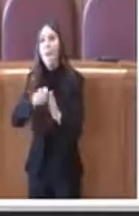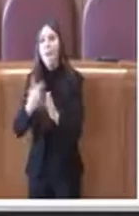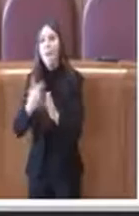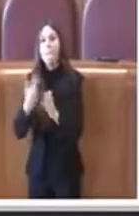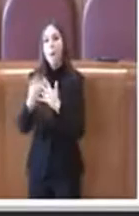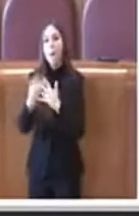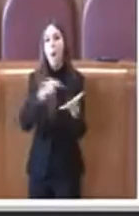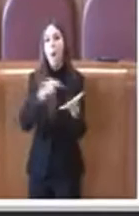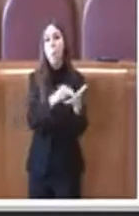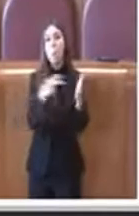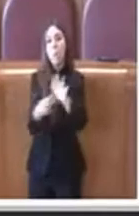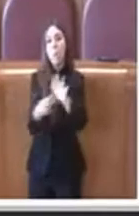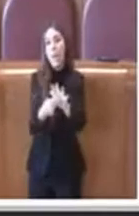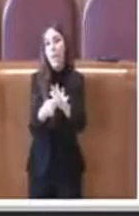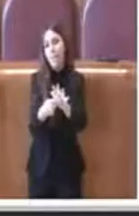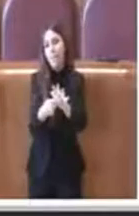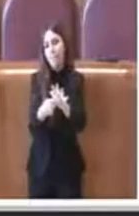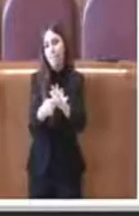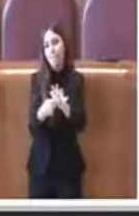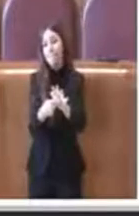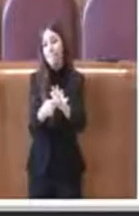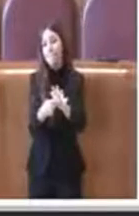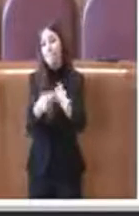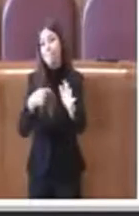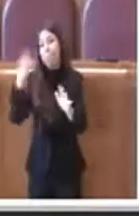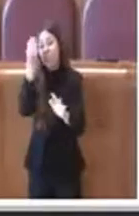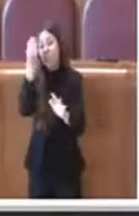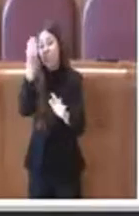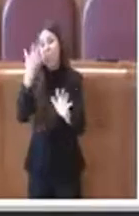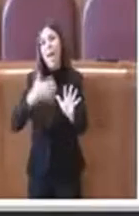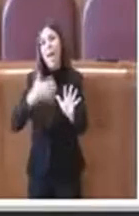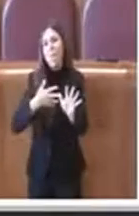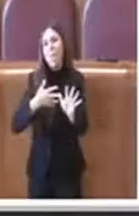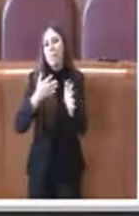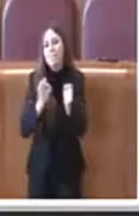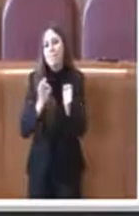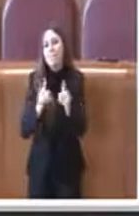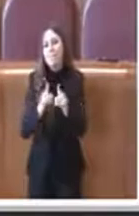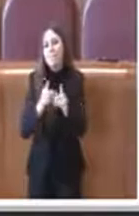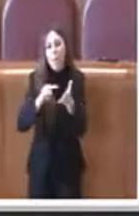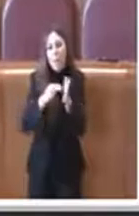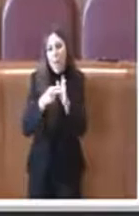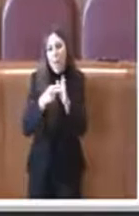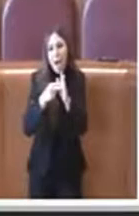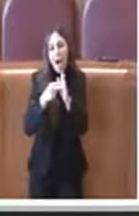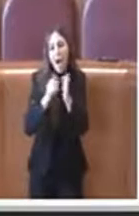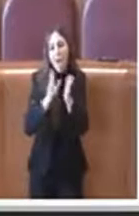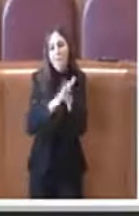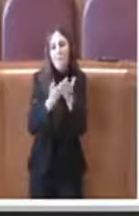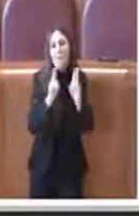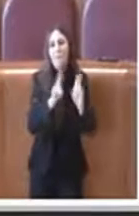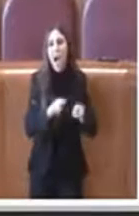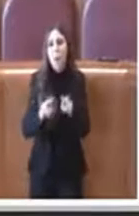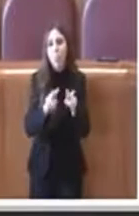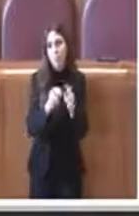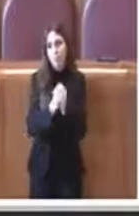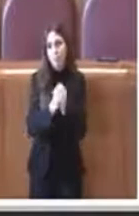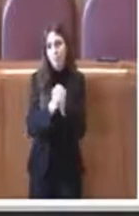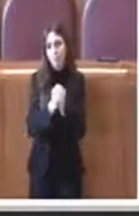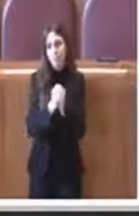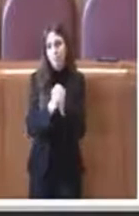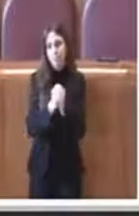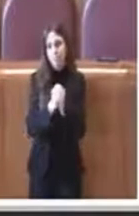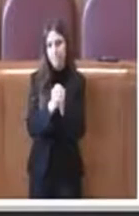ci deve essere stato un piccolo come dire problema di valutazione perché noi